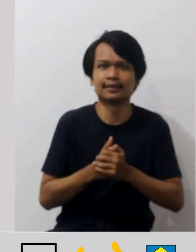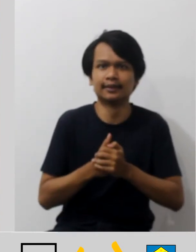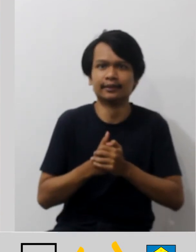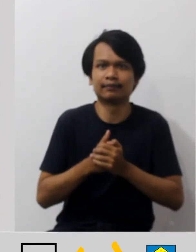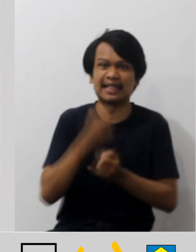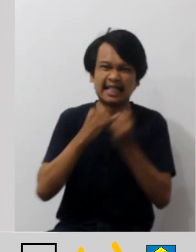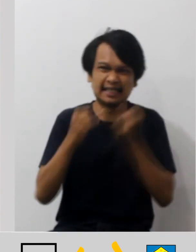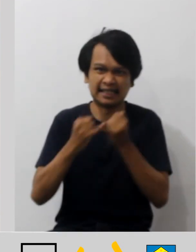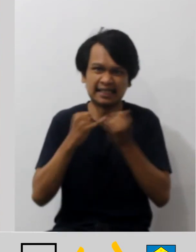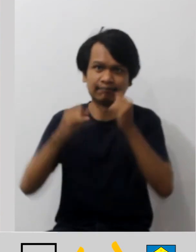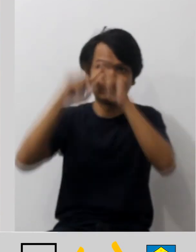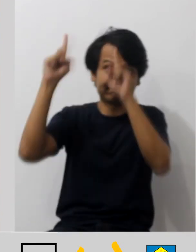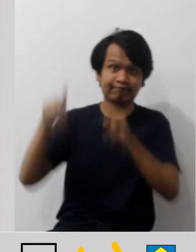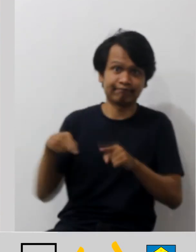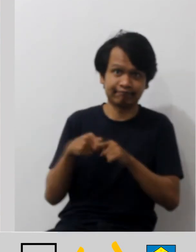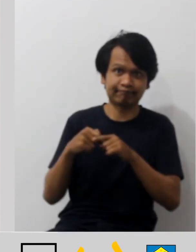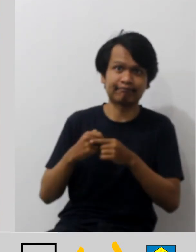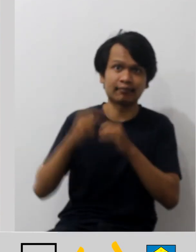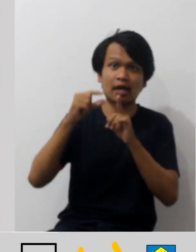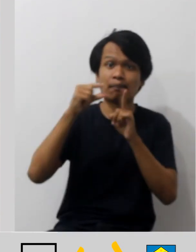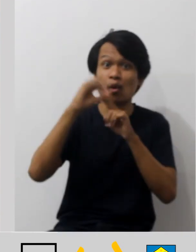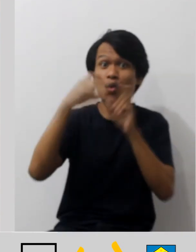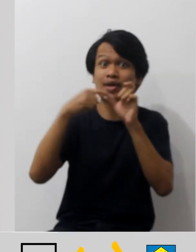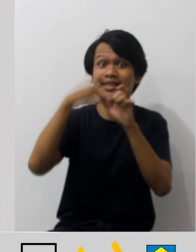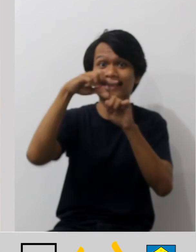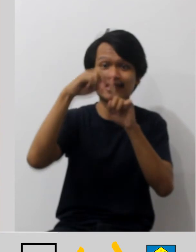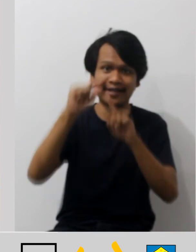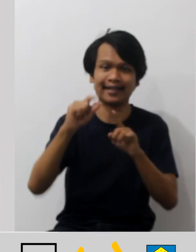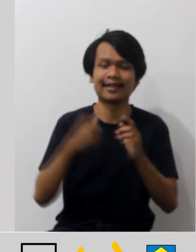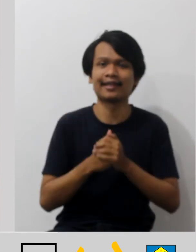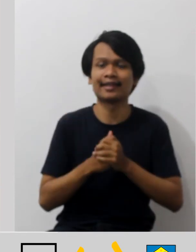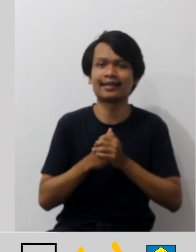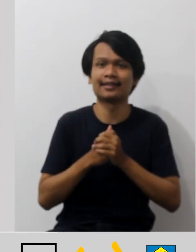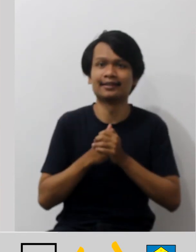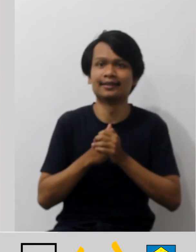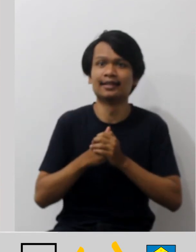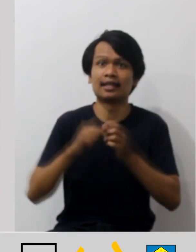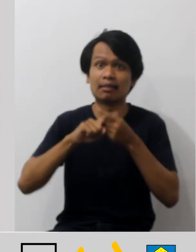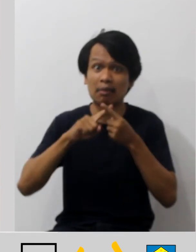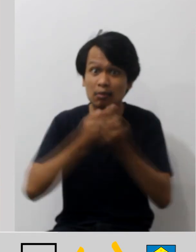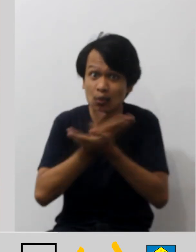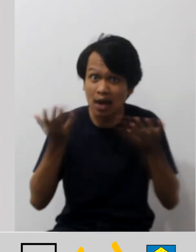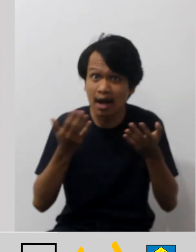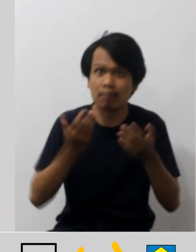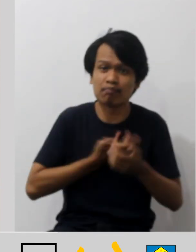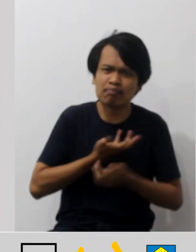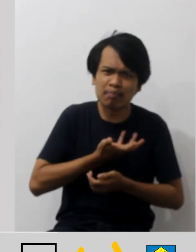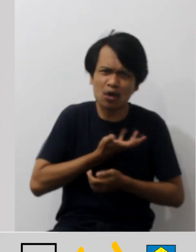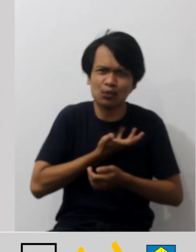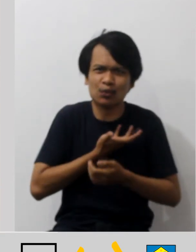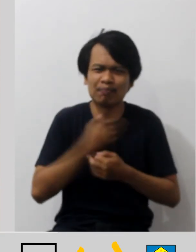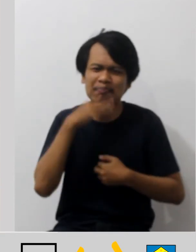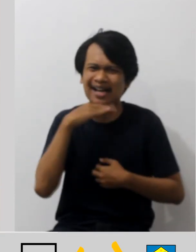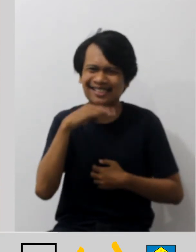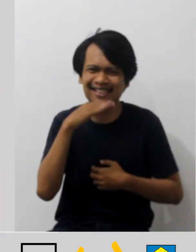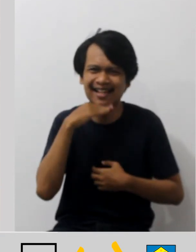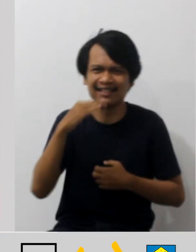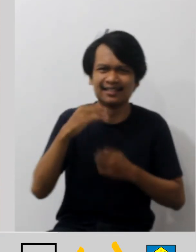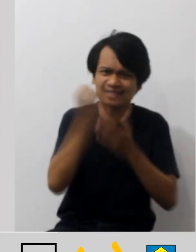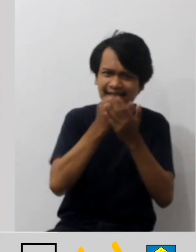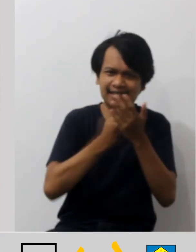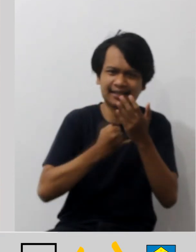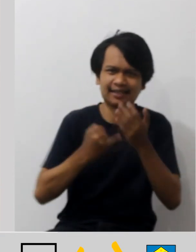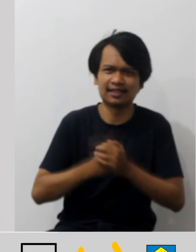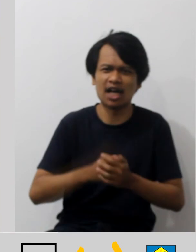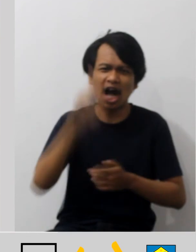composition, dan yang terakhir kita akan belajar membuat poster. Jadi, buat teman-teman yang pengen dan butuh belajar